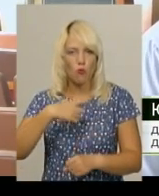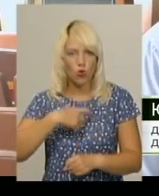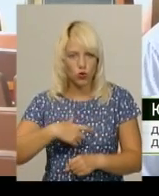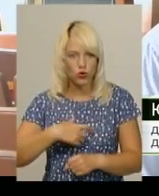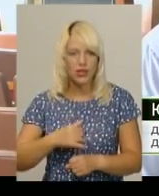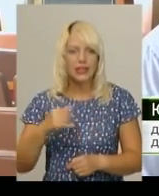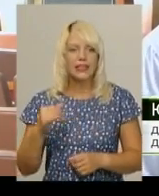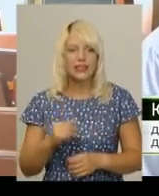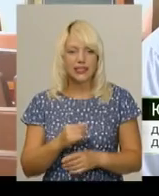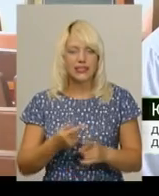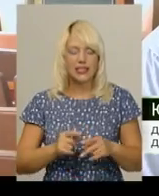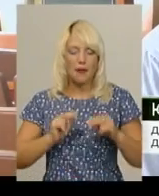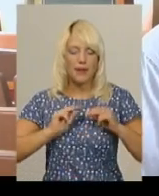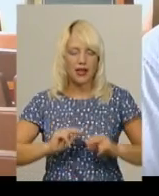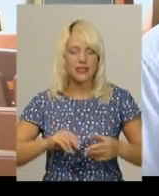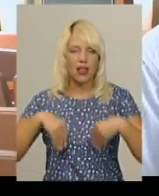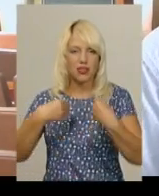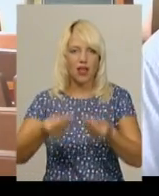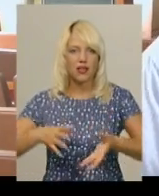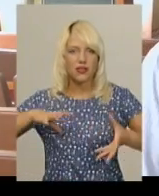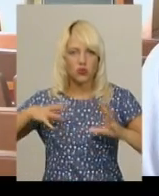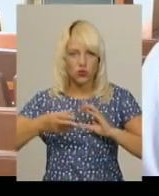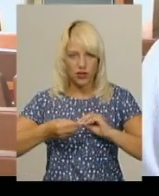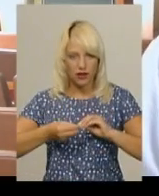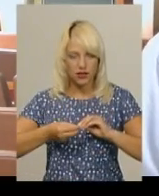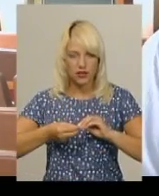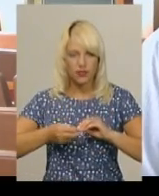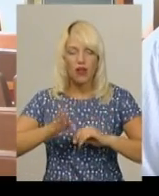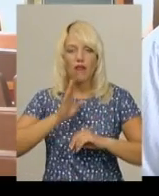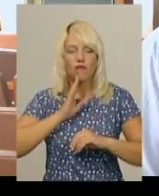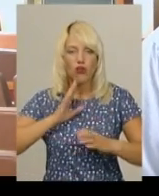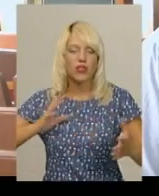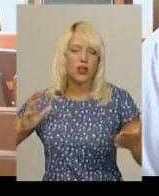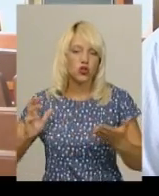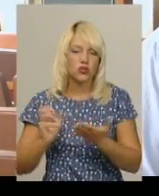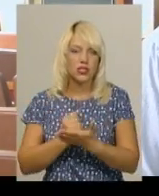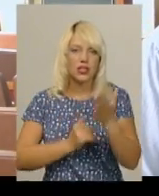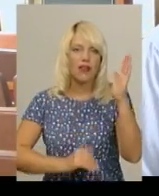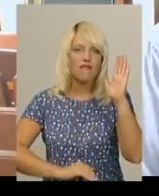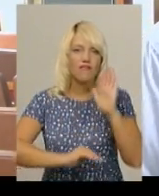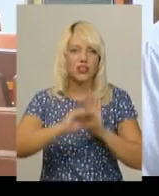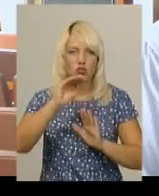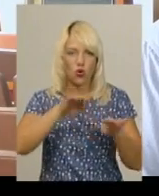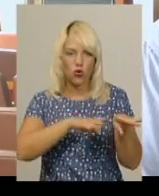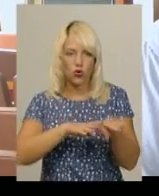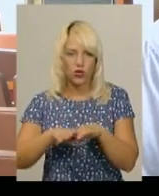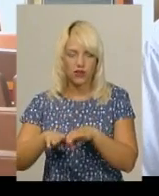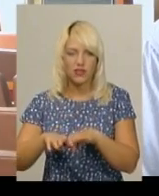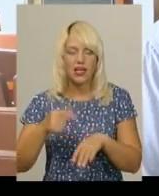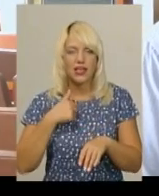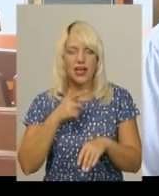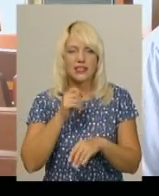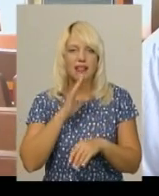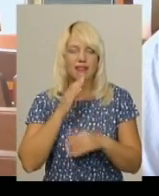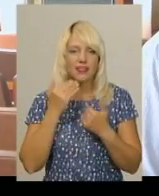ця праця дала її результат, вона досягла вже високого рівня, і я за нею дуже